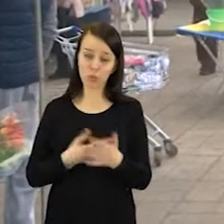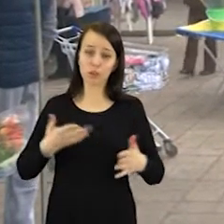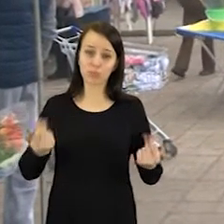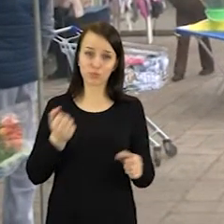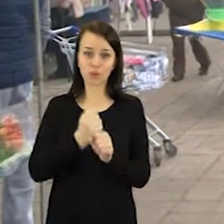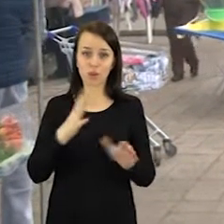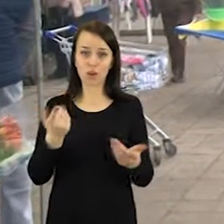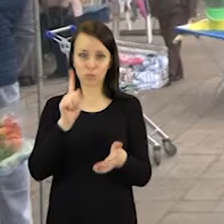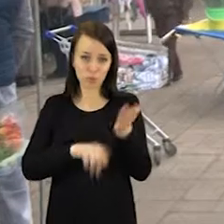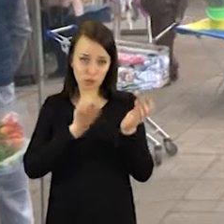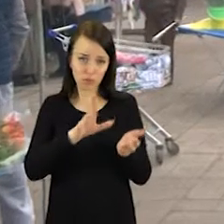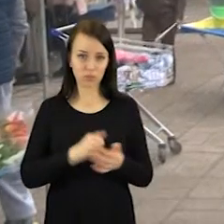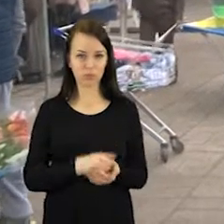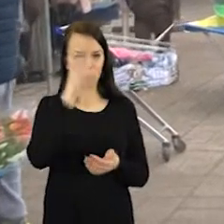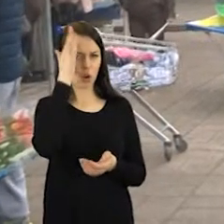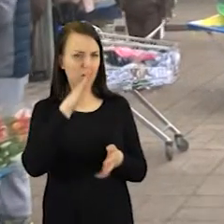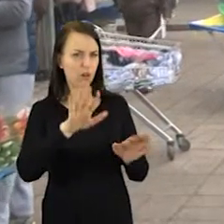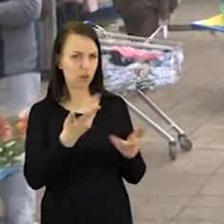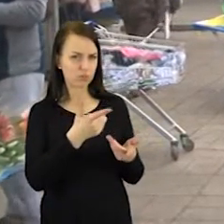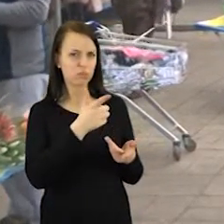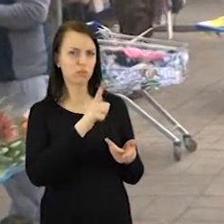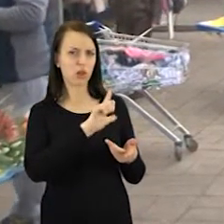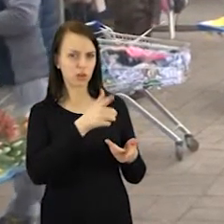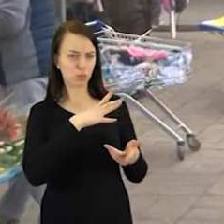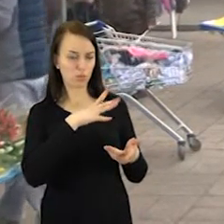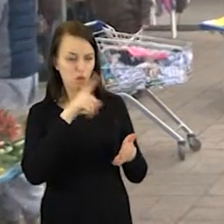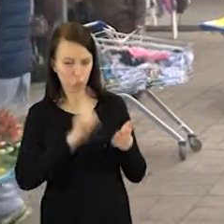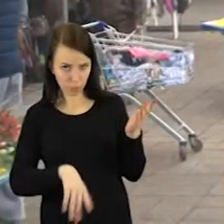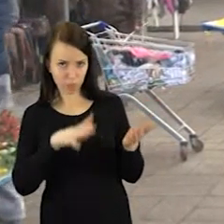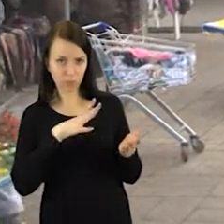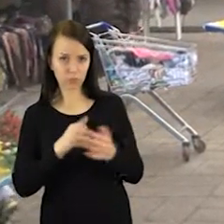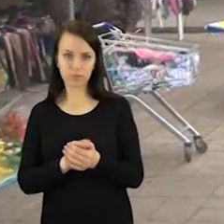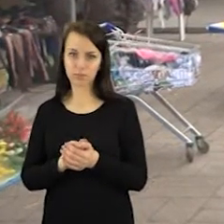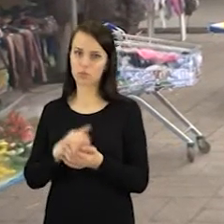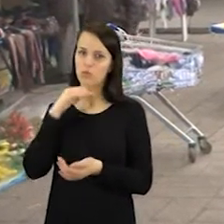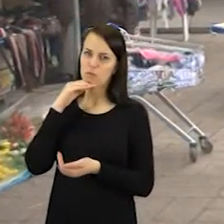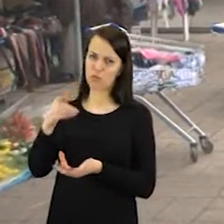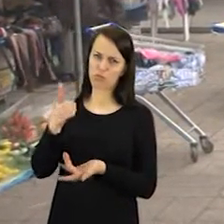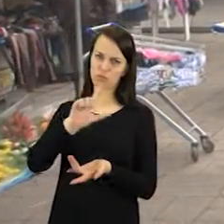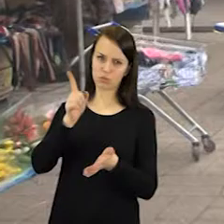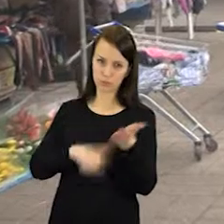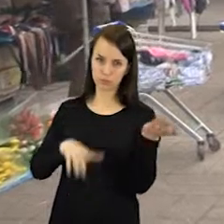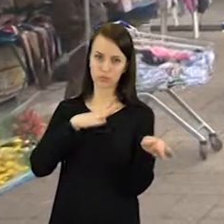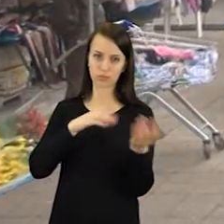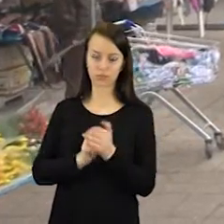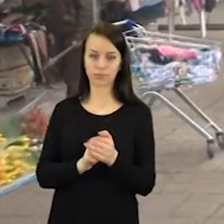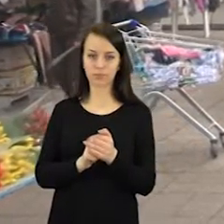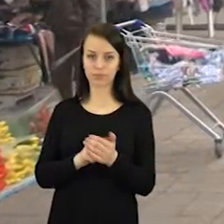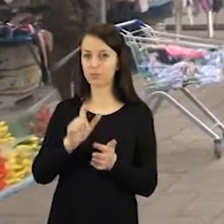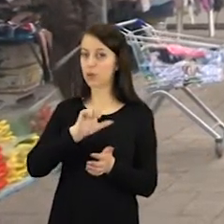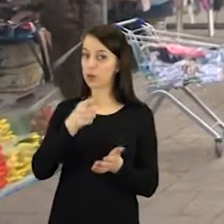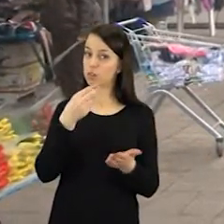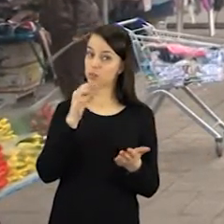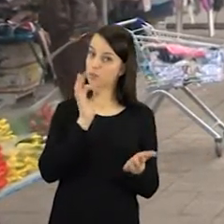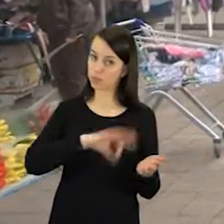pigiau tai nenupirksi. O kaip manot, na, liuto laikais ar pigesnės buvo gėlės? Na, lėta aišku, pigesnės buvo. Ir